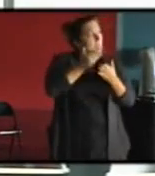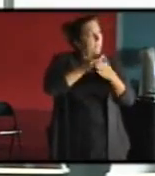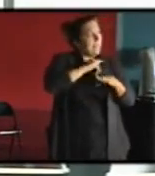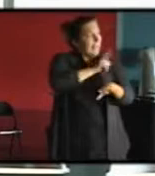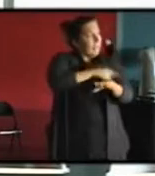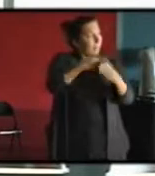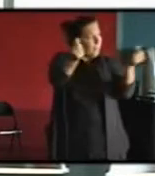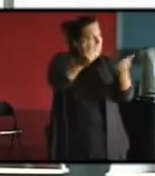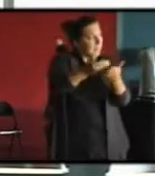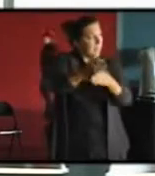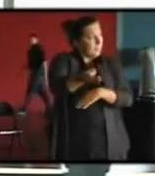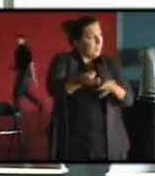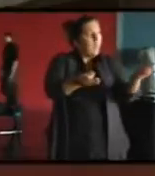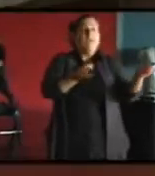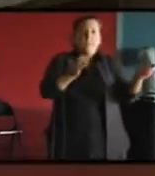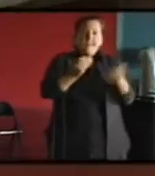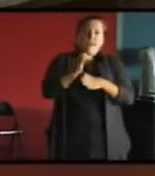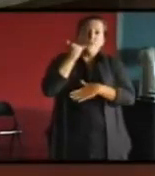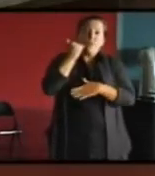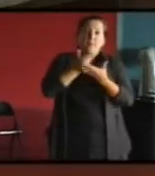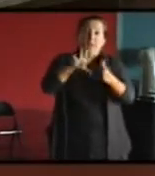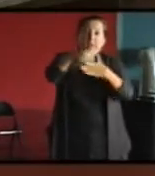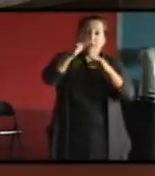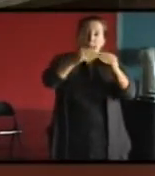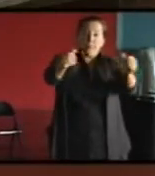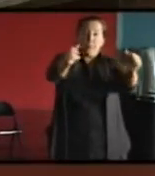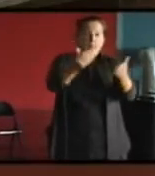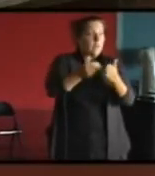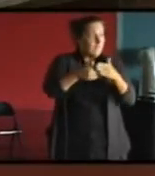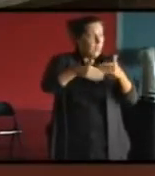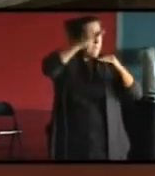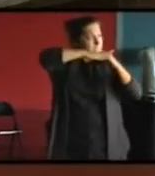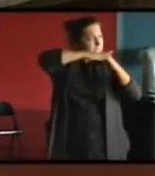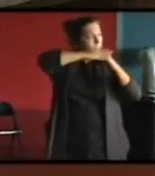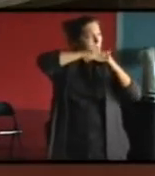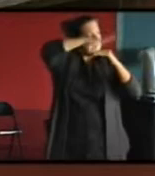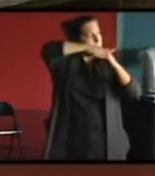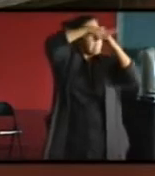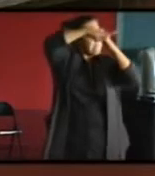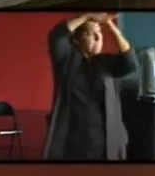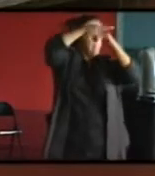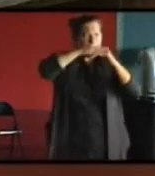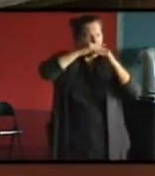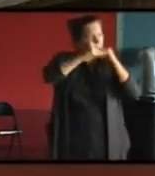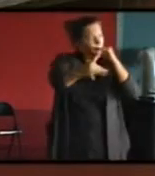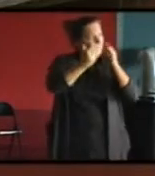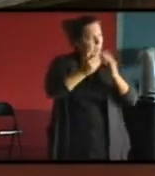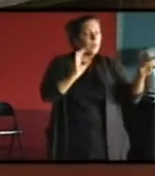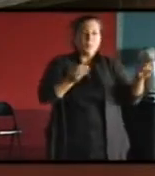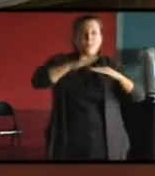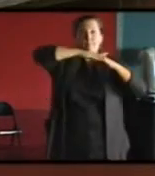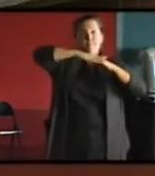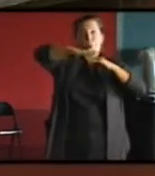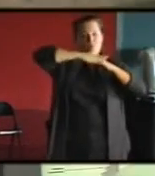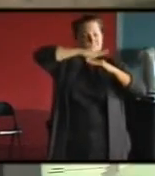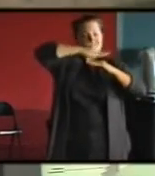'énergie qui s'en va là, le jaune, c'est ça ? Le jaune,'est de l'énergie qui s'en va et donc, a des... C'est à la jonction de tous les appartements quasiment. Voilà, à la fonction de tous les planchers.